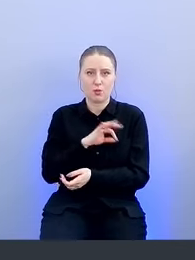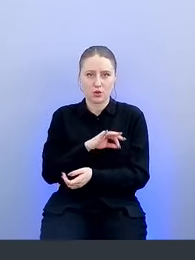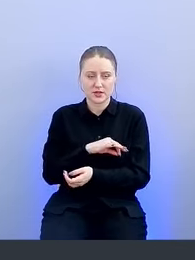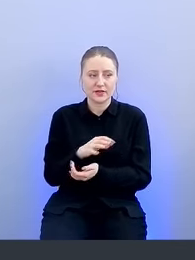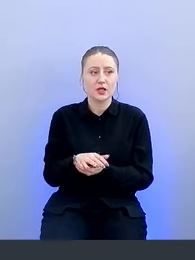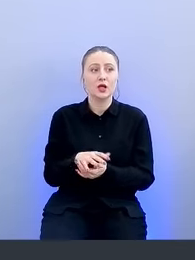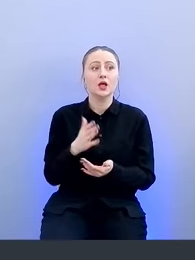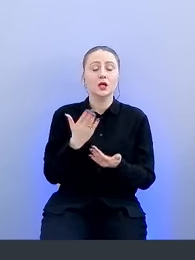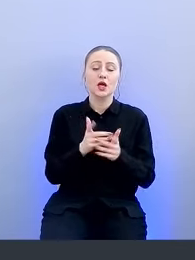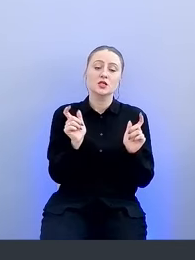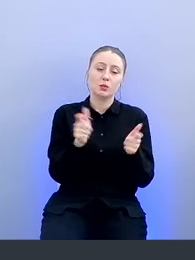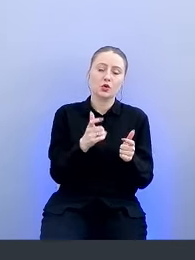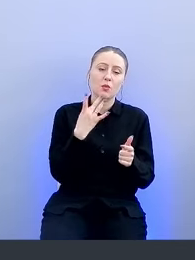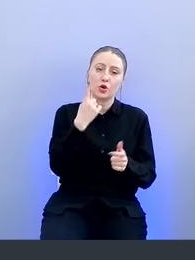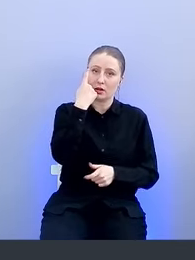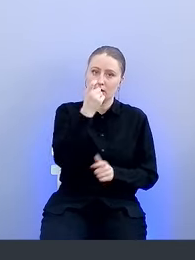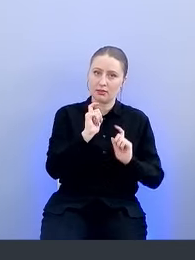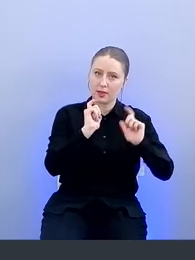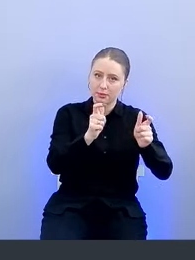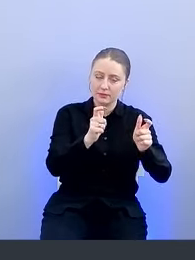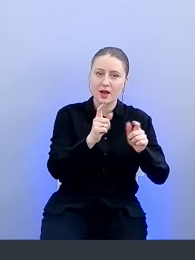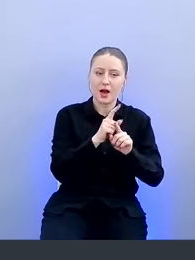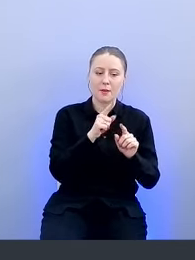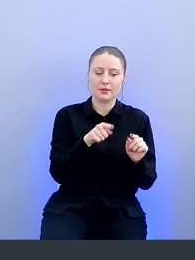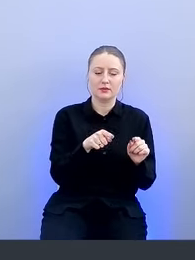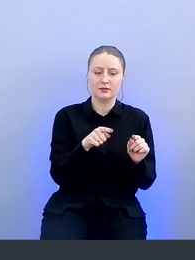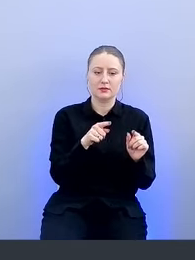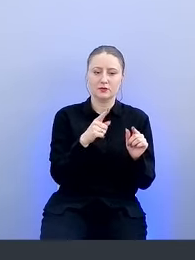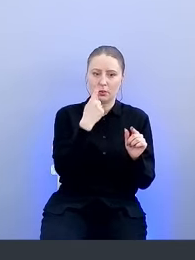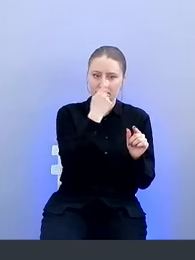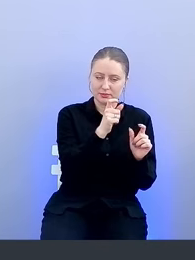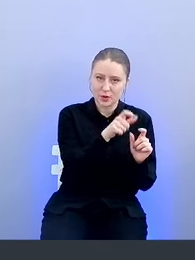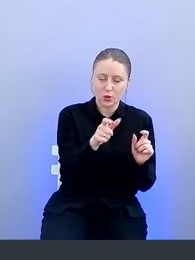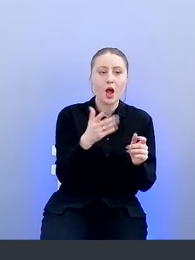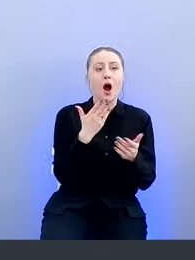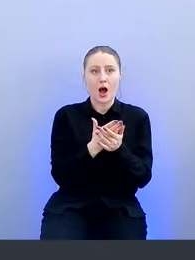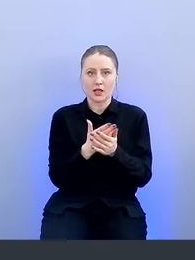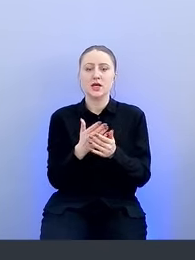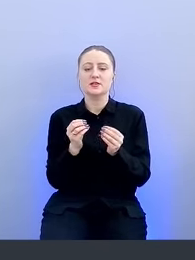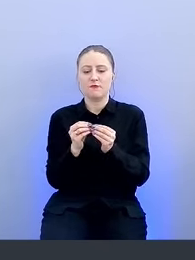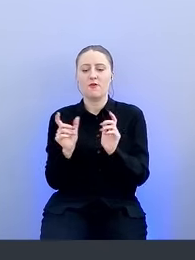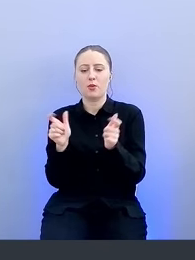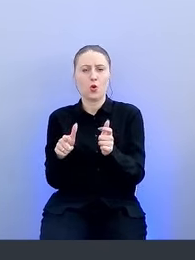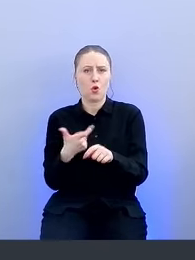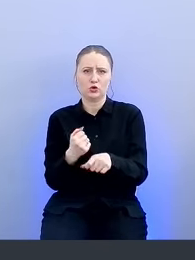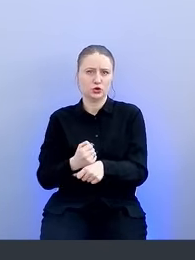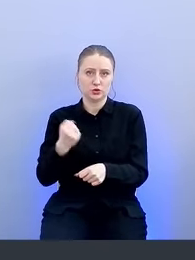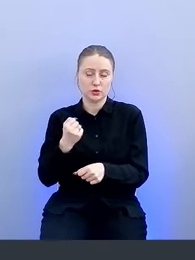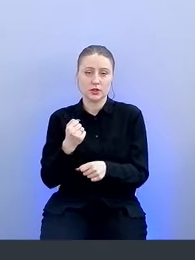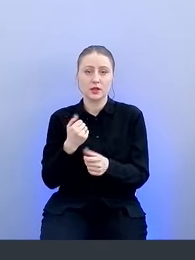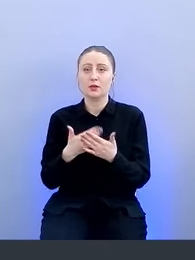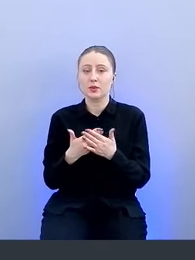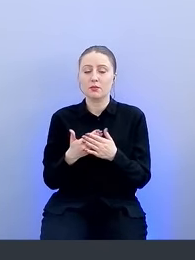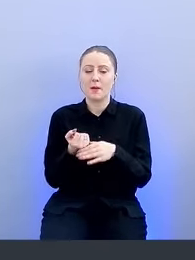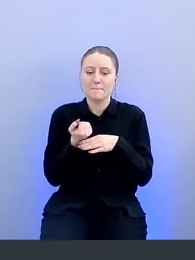имеют просто какие-то уведомительные, мотивирующие характер, но некоторые остались достаточно жесткие в плане